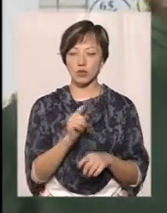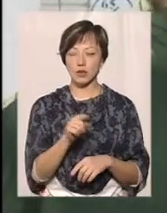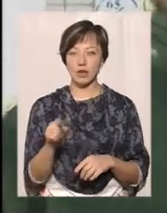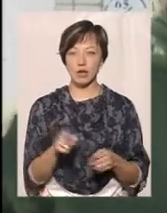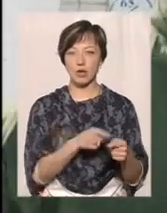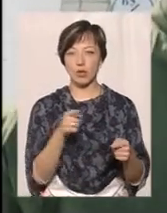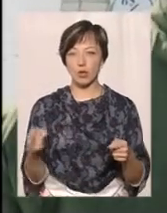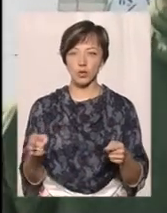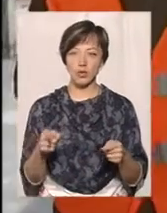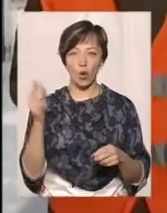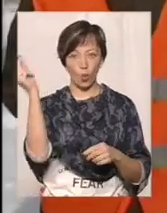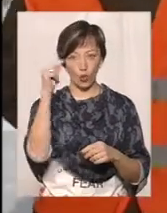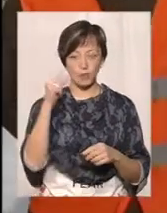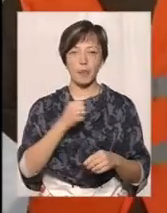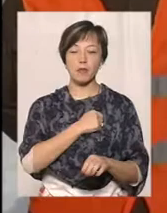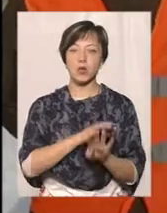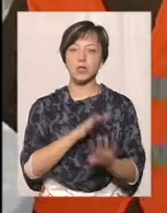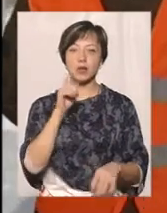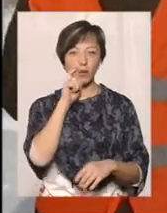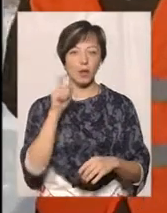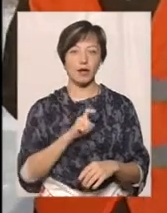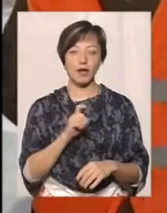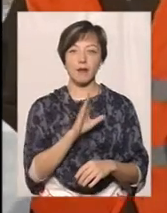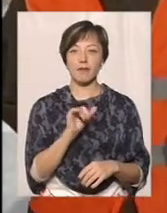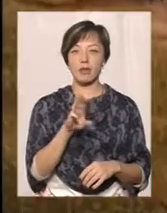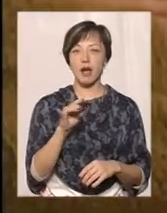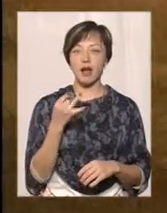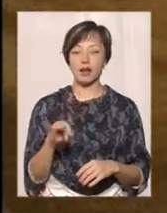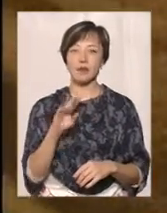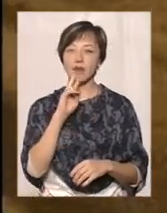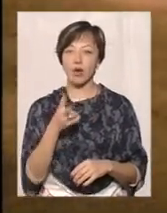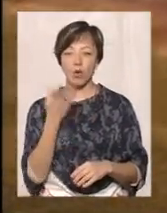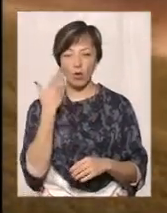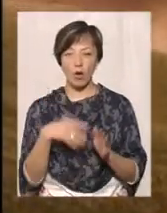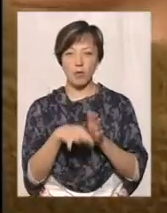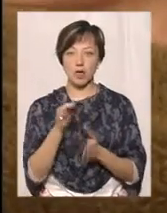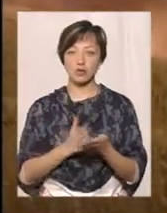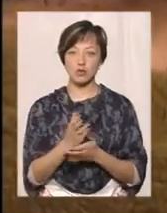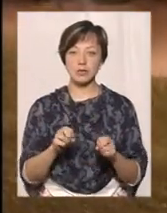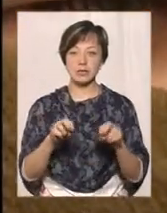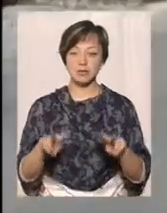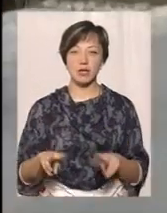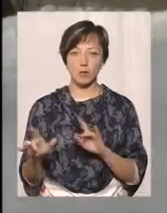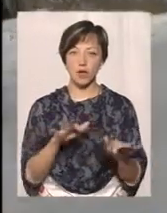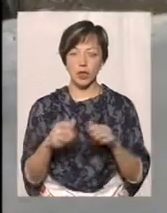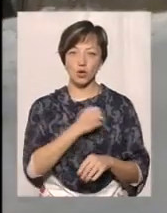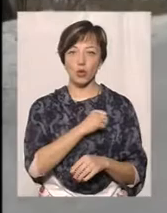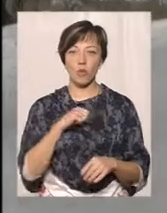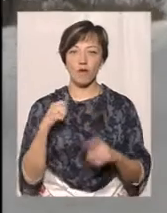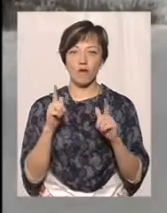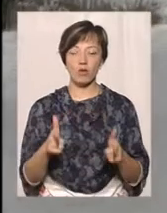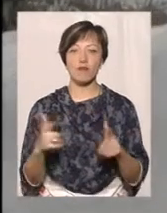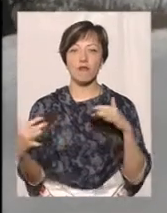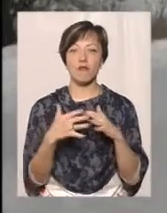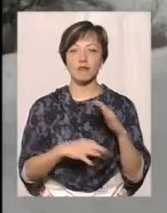на протязі курсу. У Збройних силах України Віталій два роки. Перед тим, як обрати службу у силах спеціальних операцій, добровольцем воював на